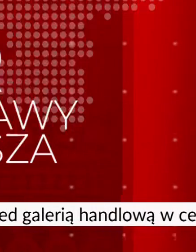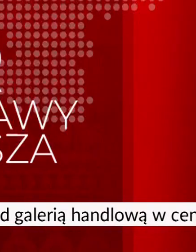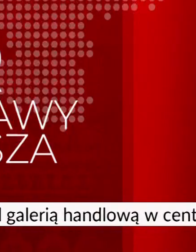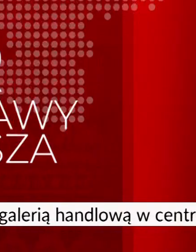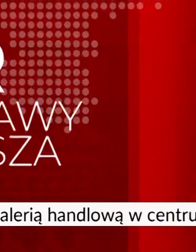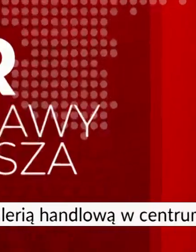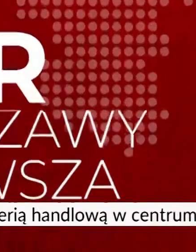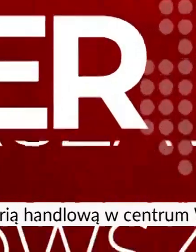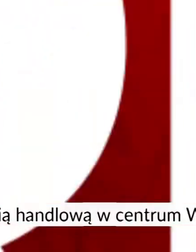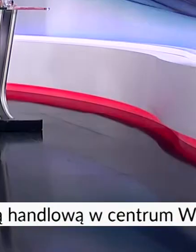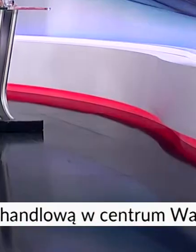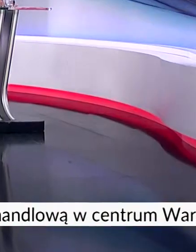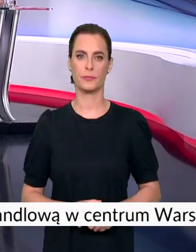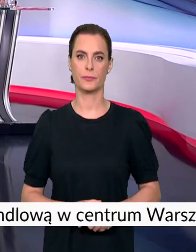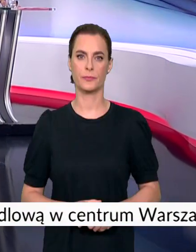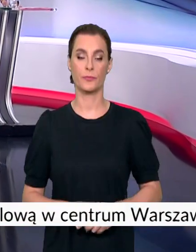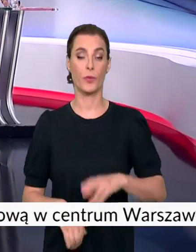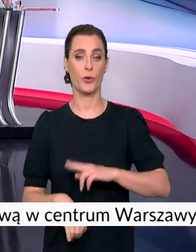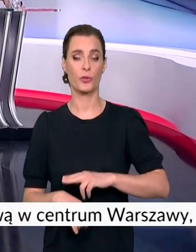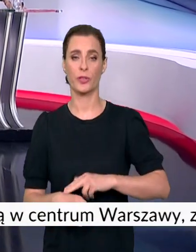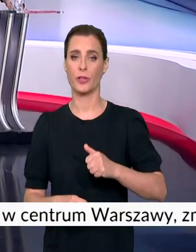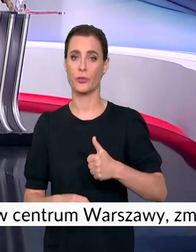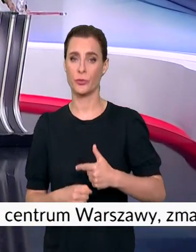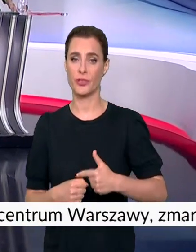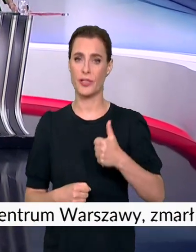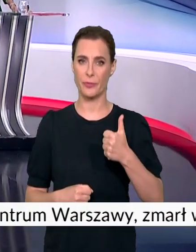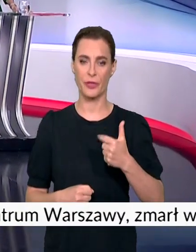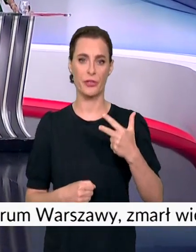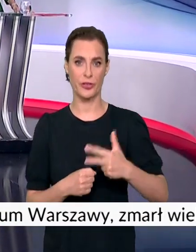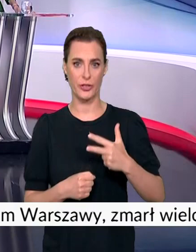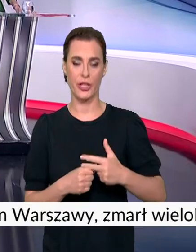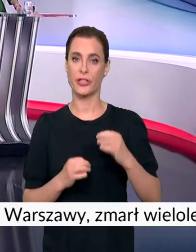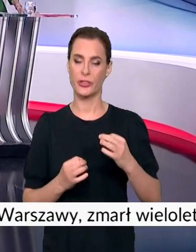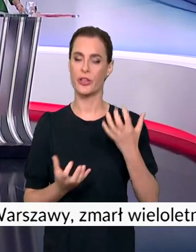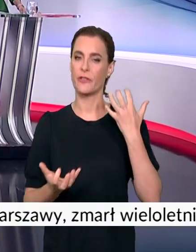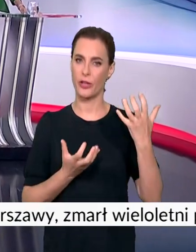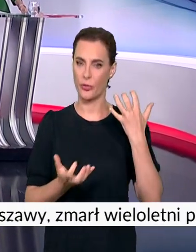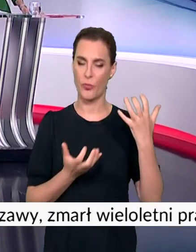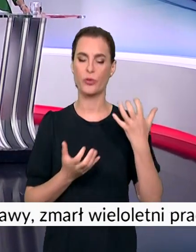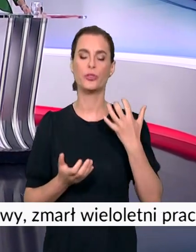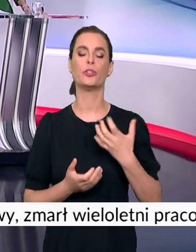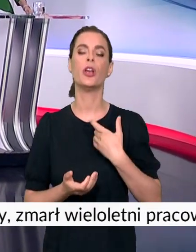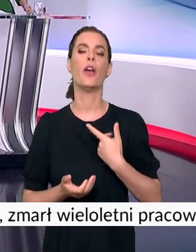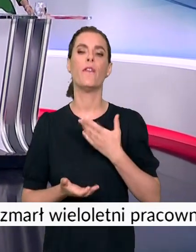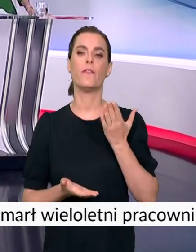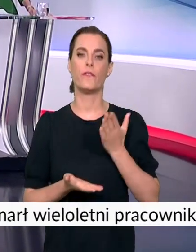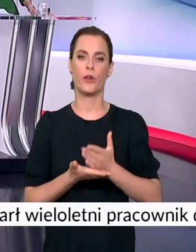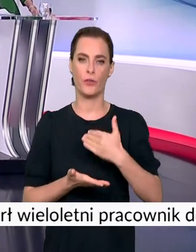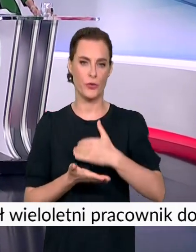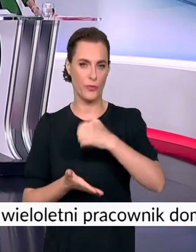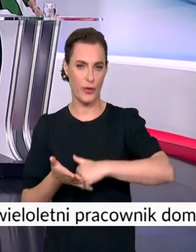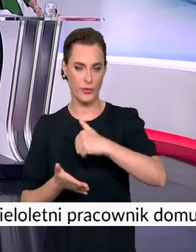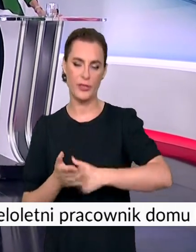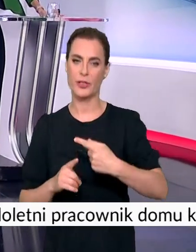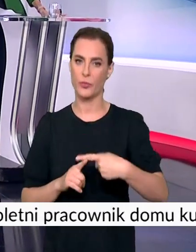Muzyka Minęła 21.30, czas na Kurier Warszawy i Mazowsza, Natalia Nowak-Podbrożna. Dobry